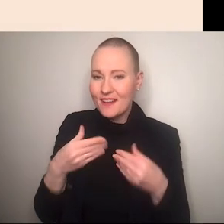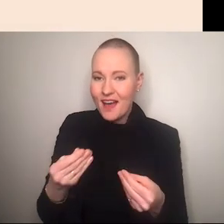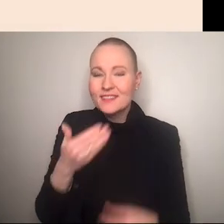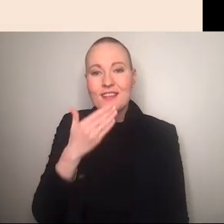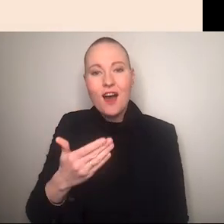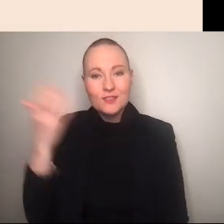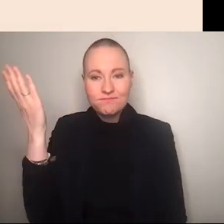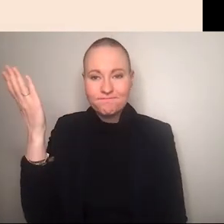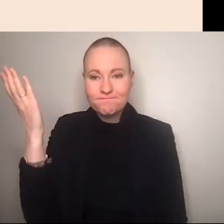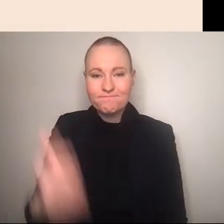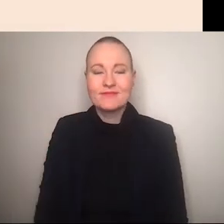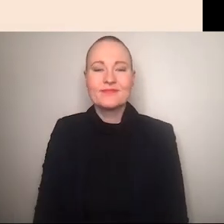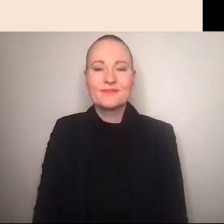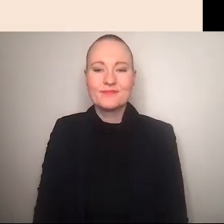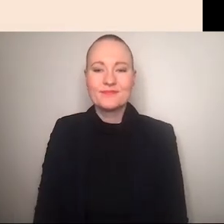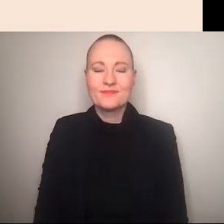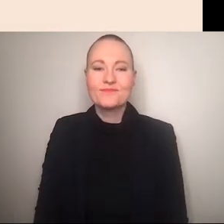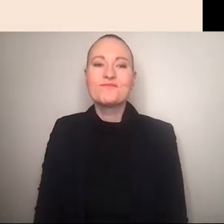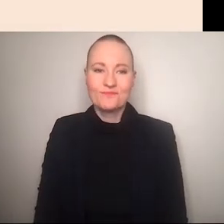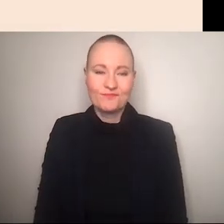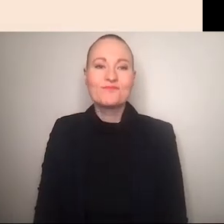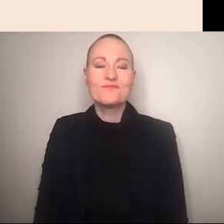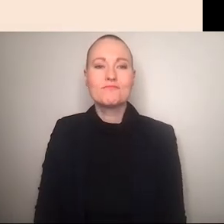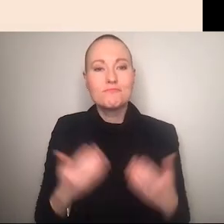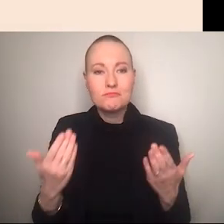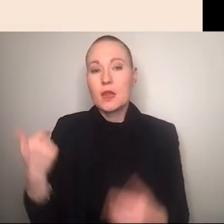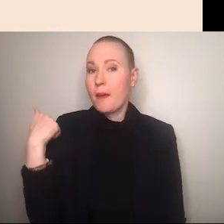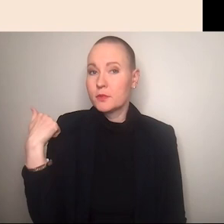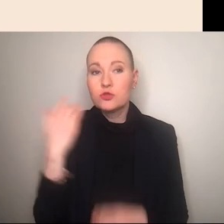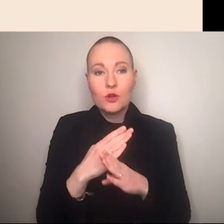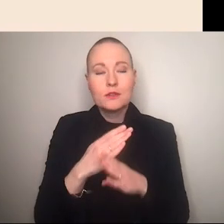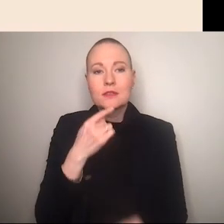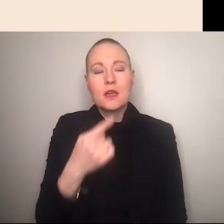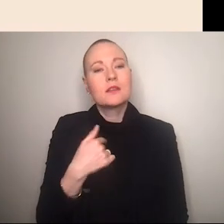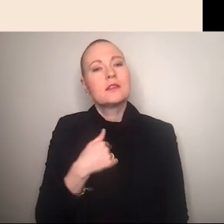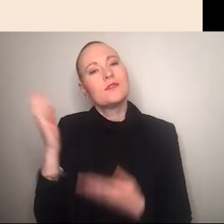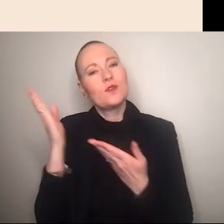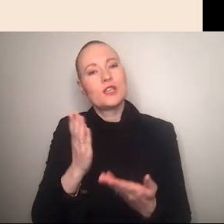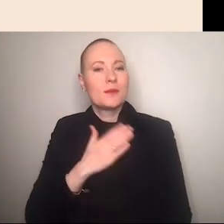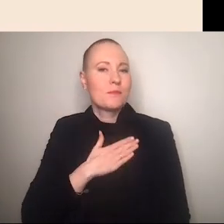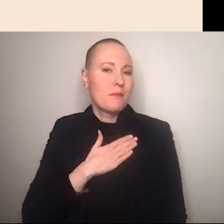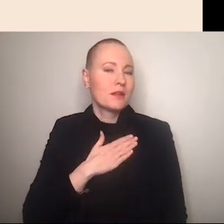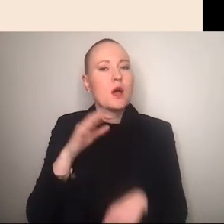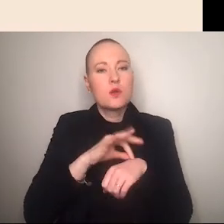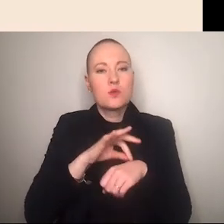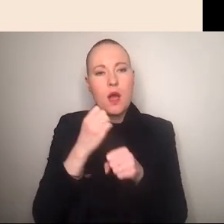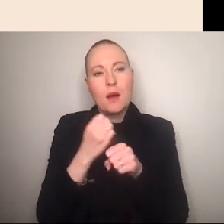ich heute hier sprechen darf und genau wie gerade schon gesagt schreibe ich eben meine dissertation zu